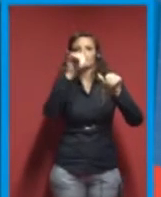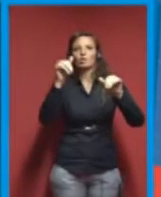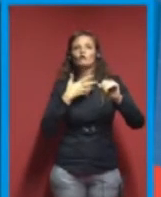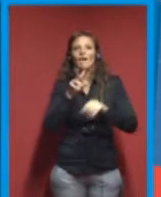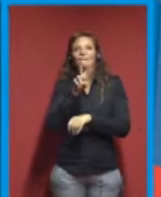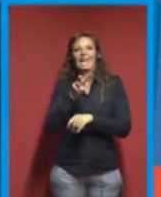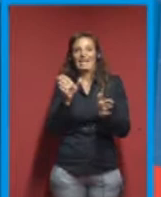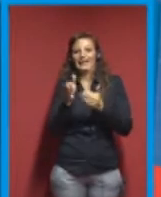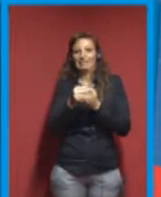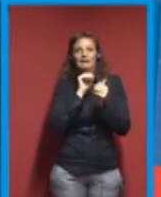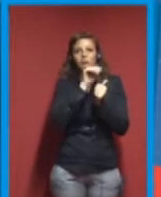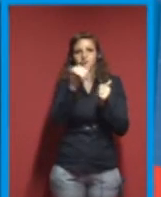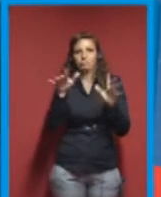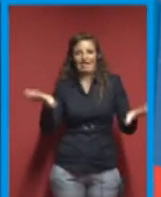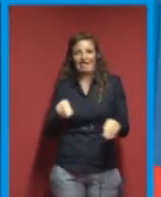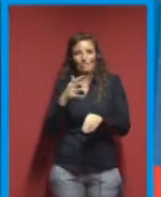kit all'inizio.